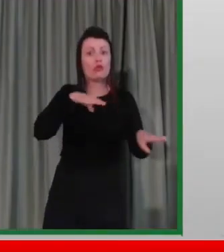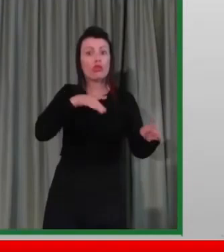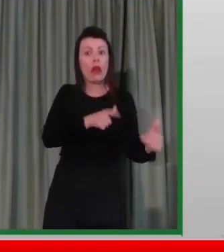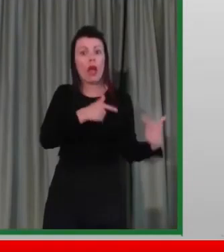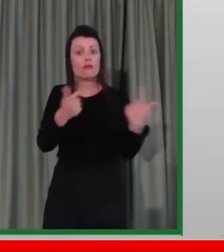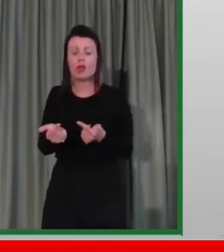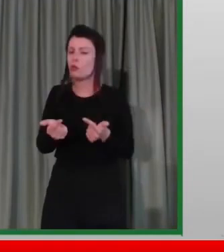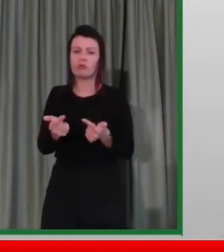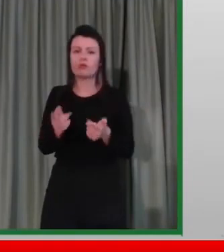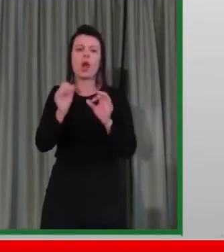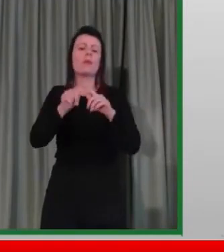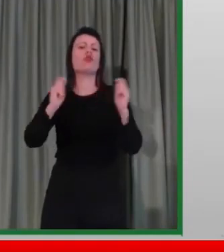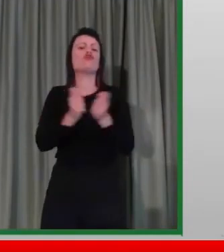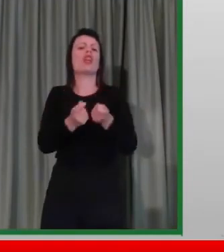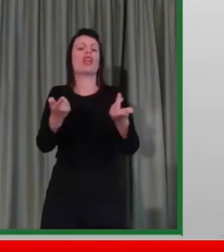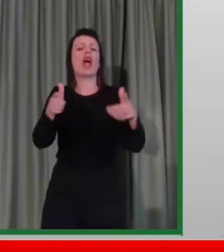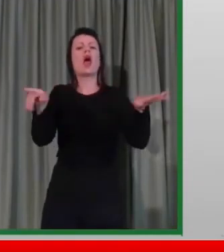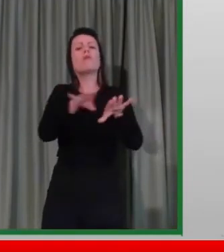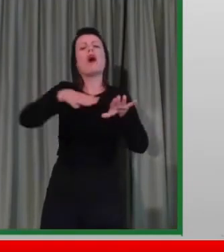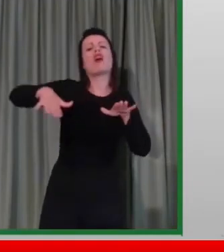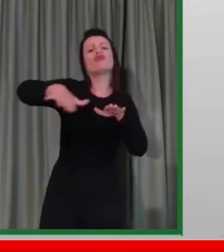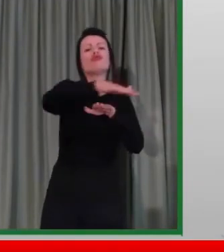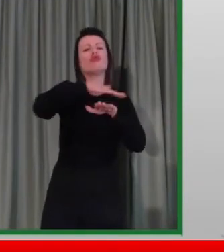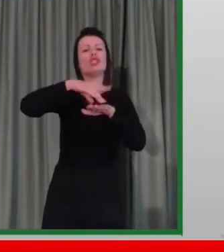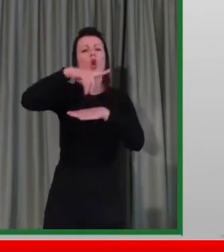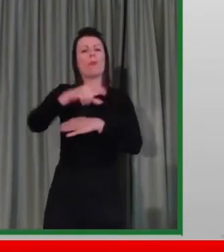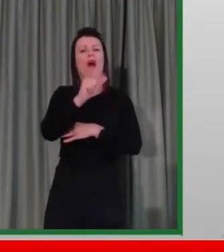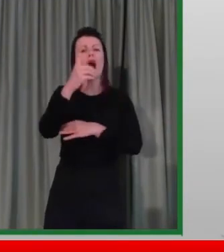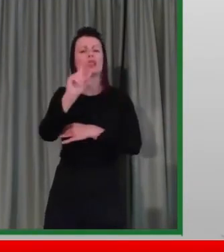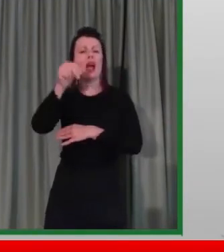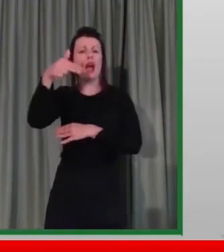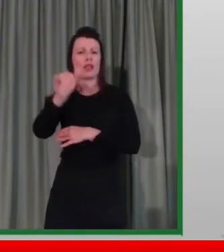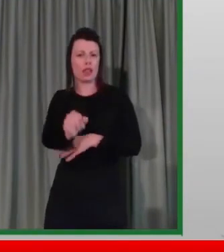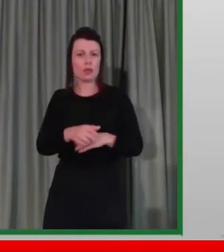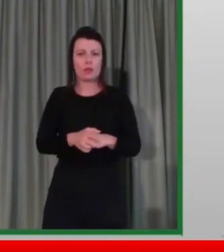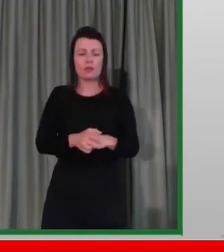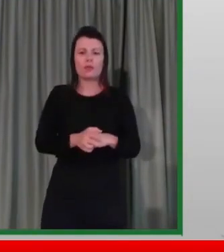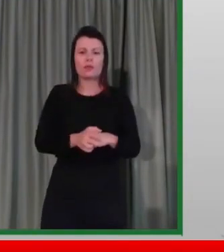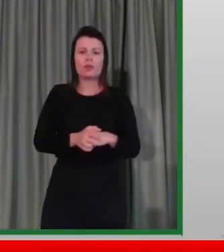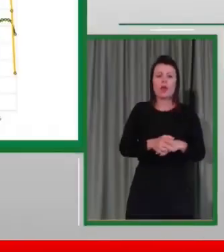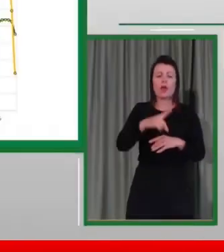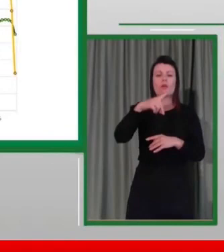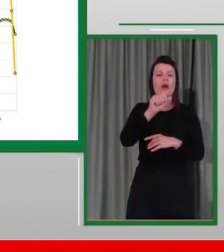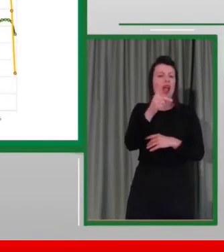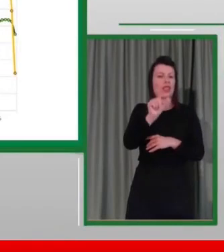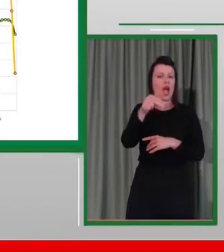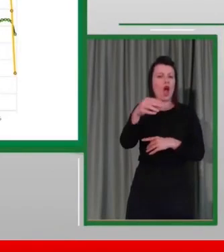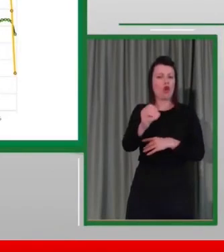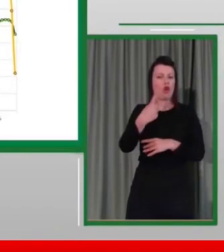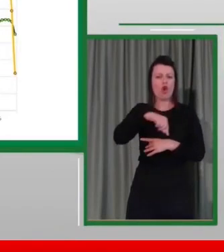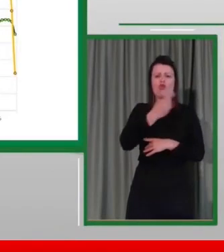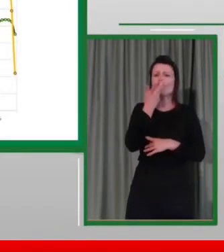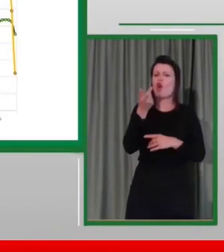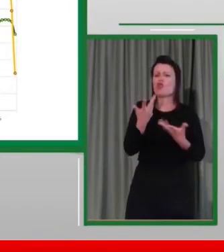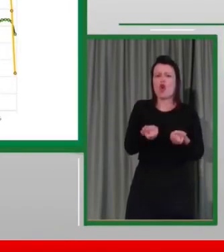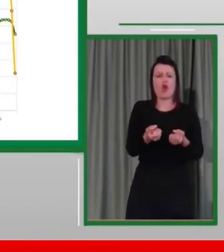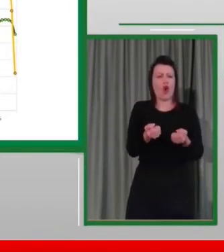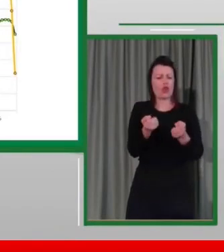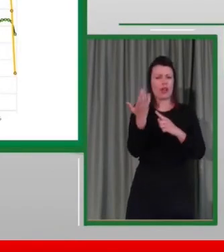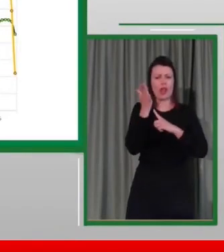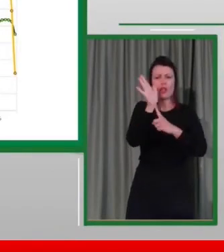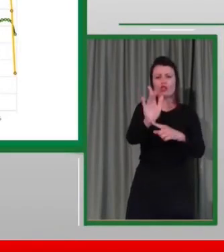Forse vale la pena di vederlo con qualche dato. Vi mostro quattro slide che abbiamo usato durante l'incontro che fanno vedere